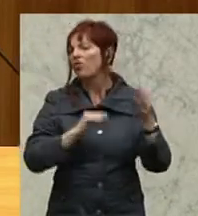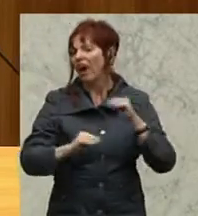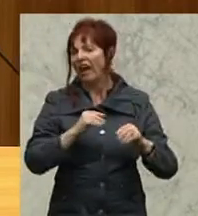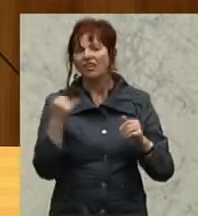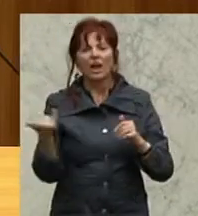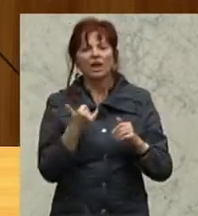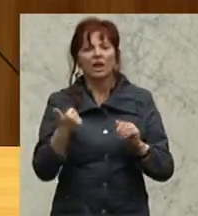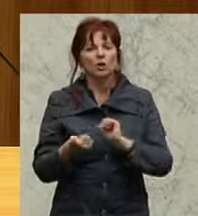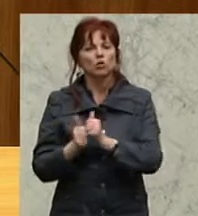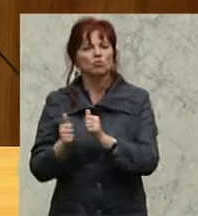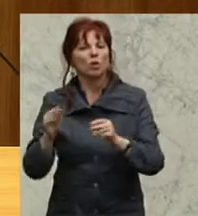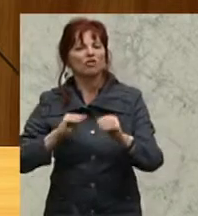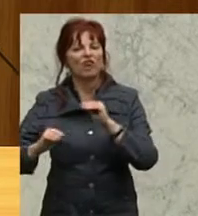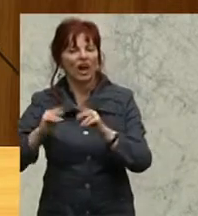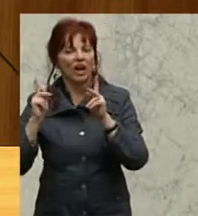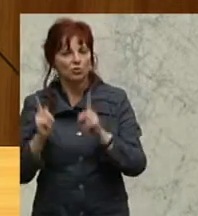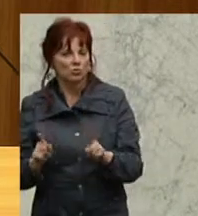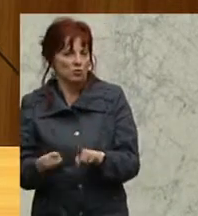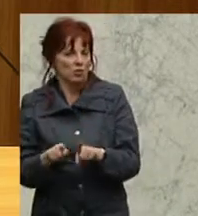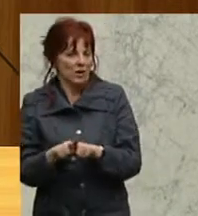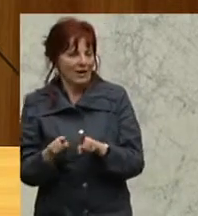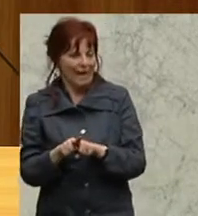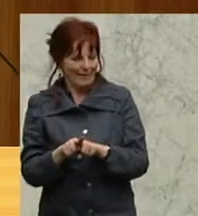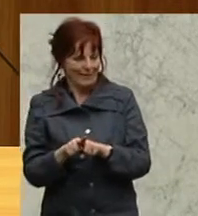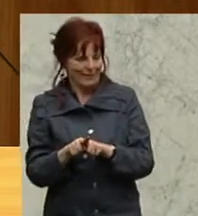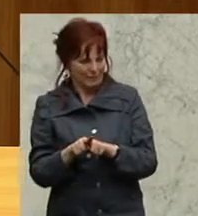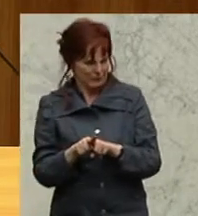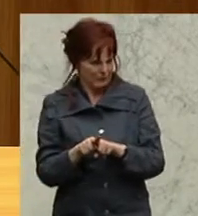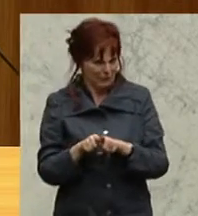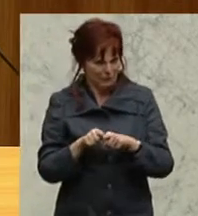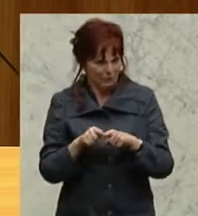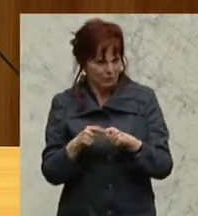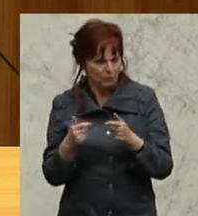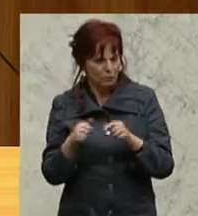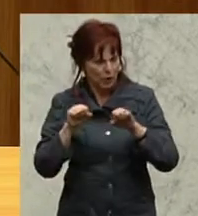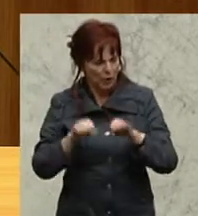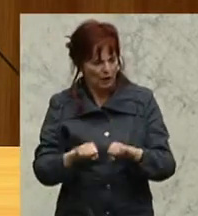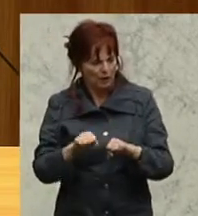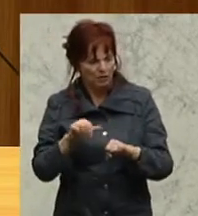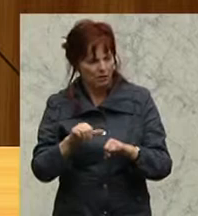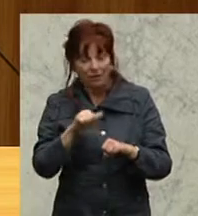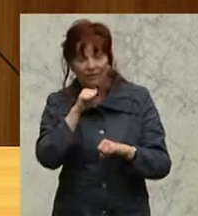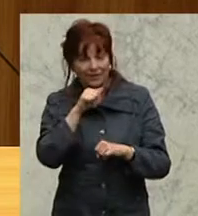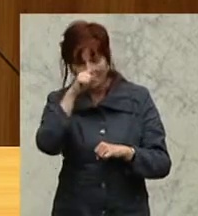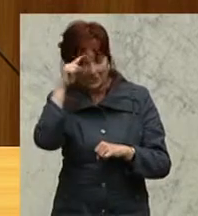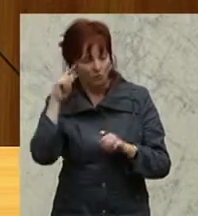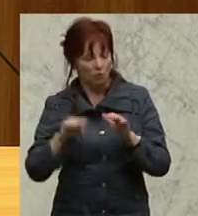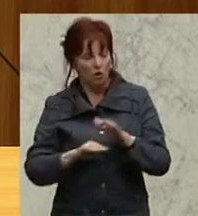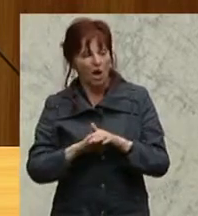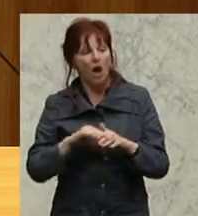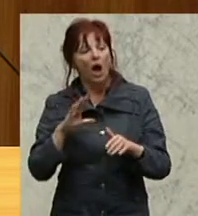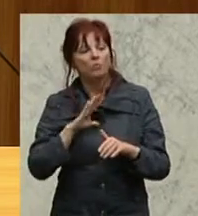das Gelbe vom Ei, das ist nicht sinnvoll. Aber natürlich ist es so,